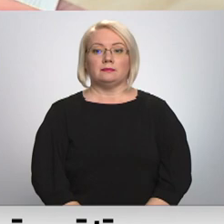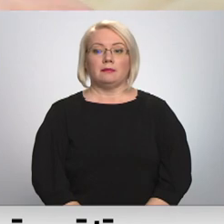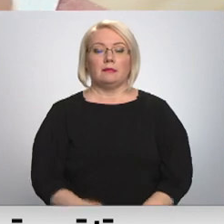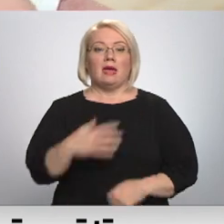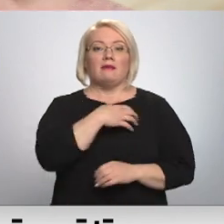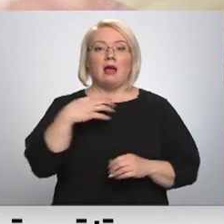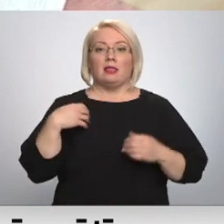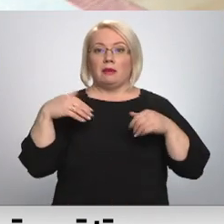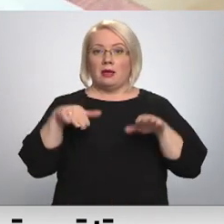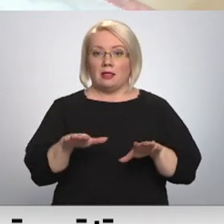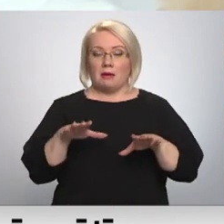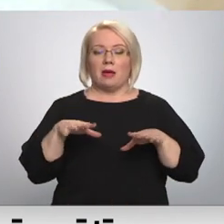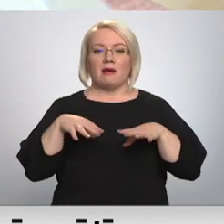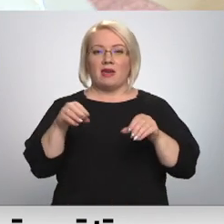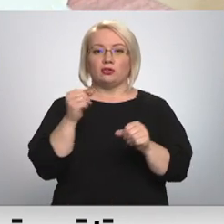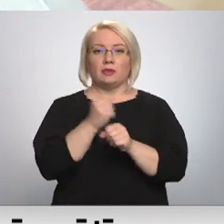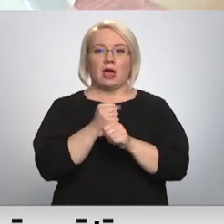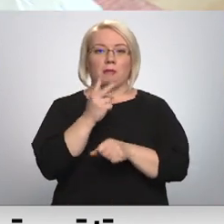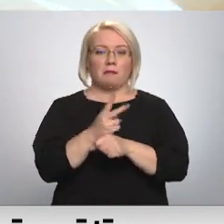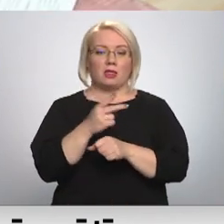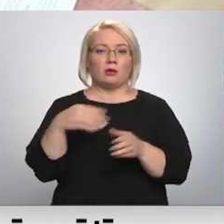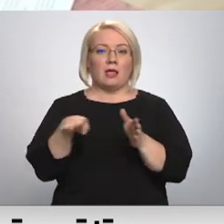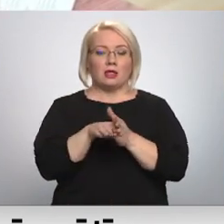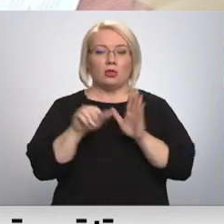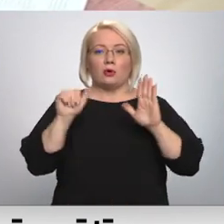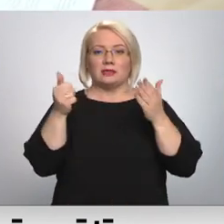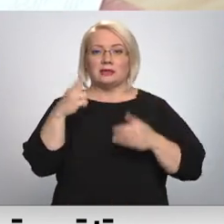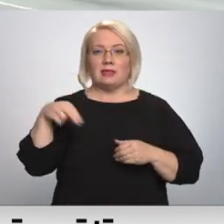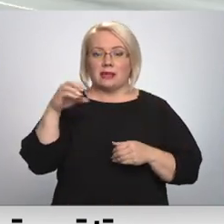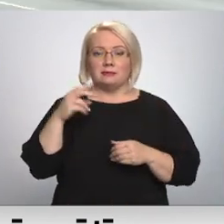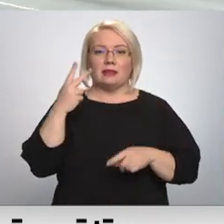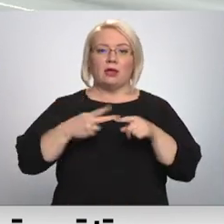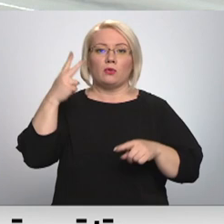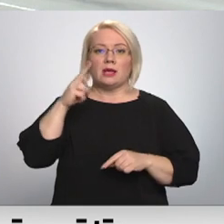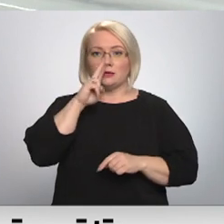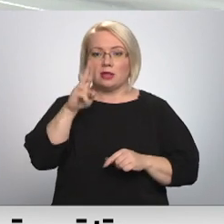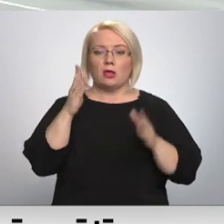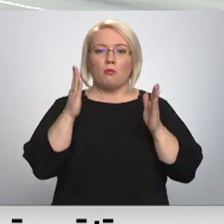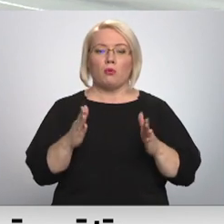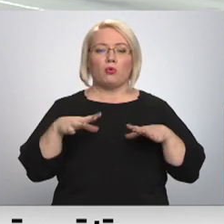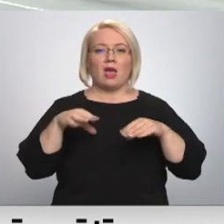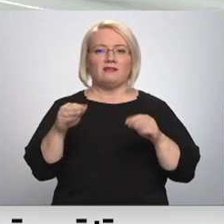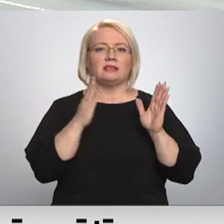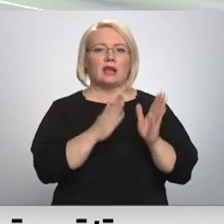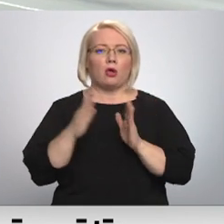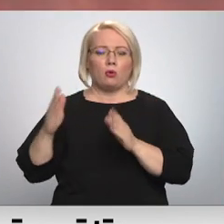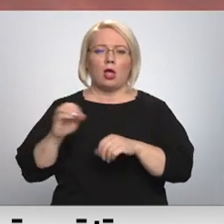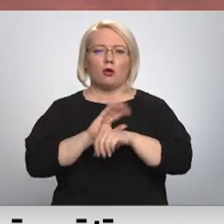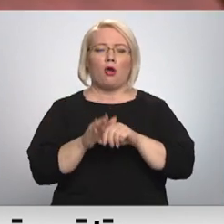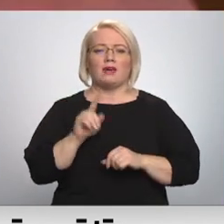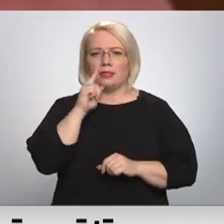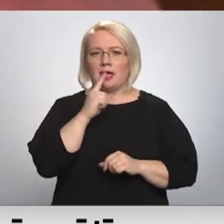Valdība bija lēmus, ka veicot darba pienākumus klātienē no 6. decembra divas reizes nedēļā, būtu jāveic regulēra COVID-19